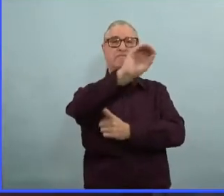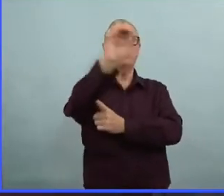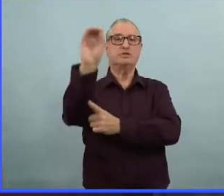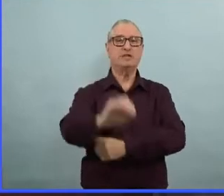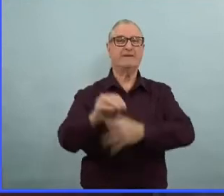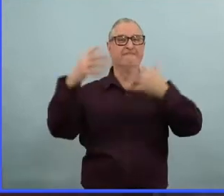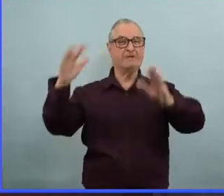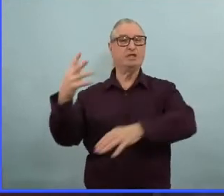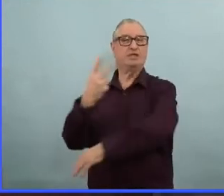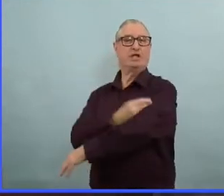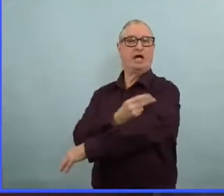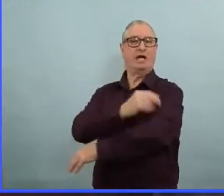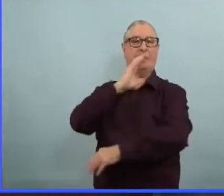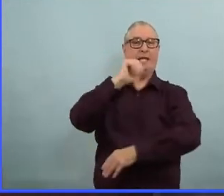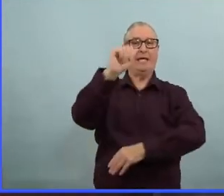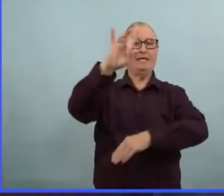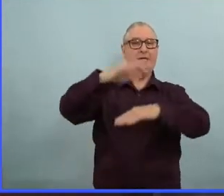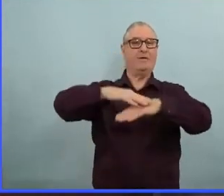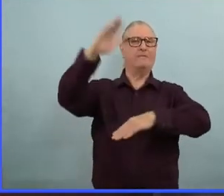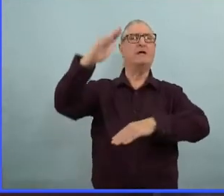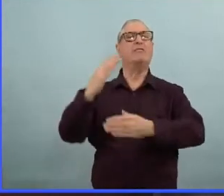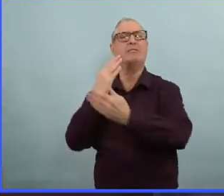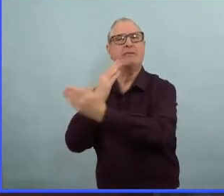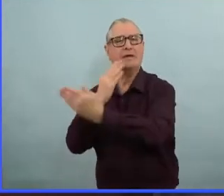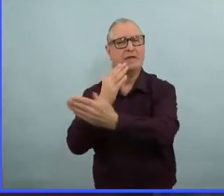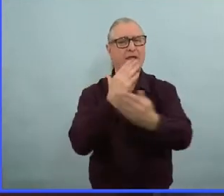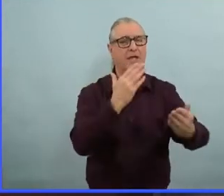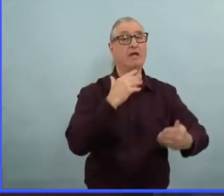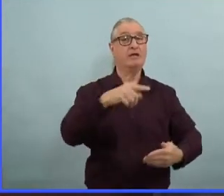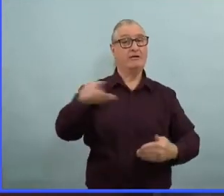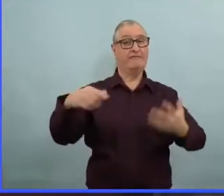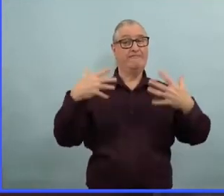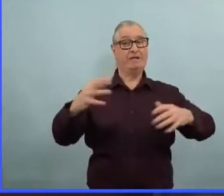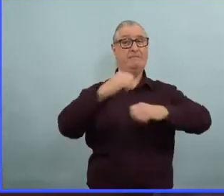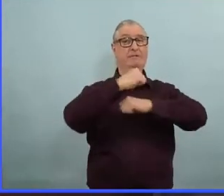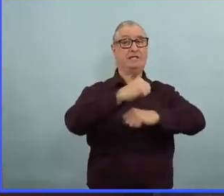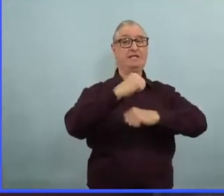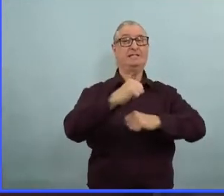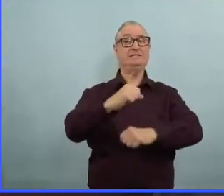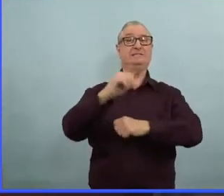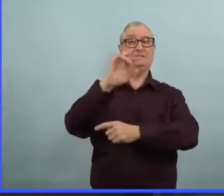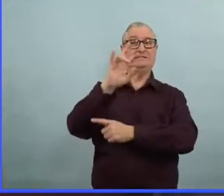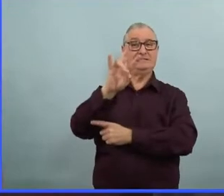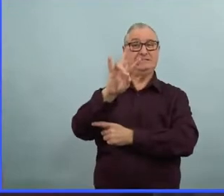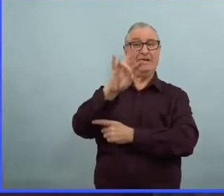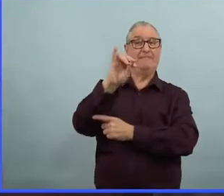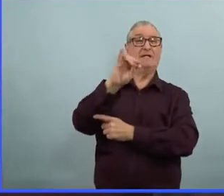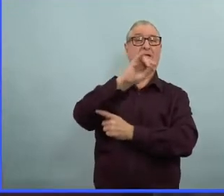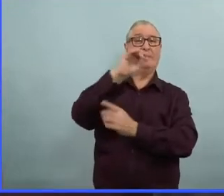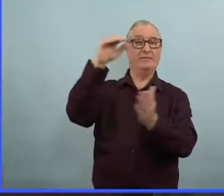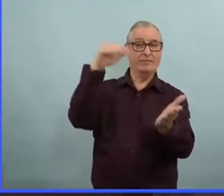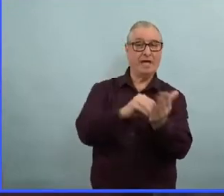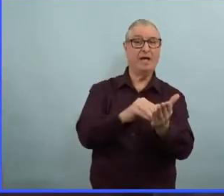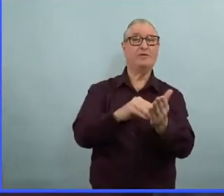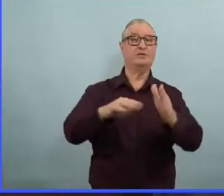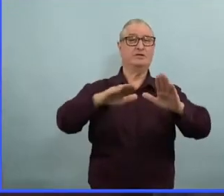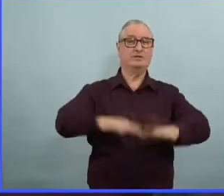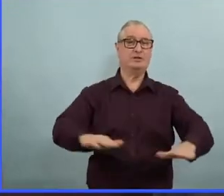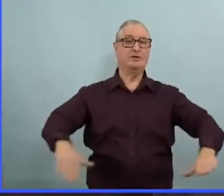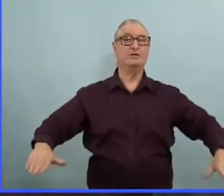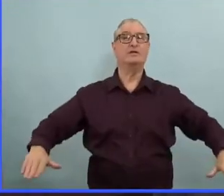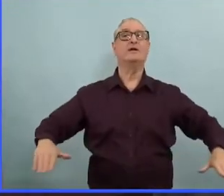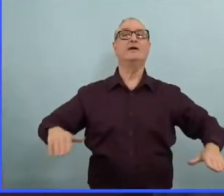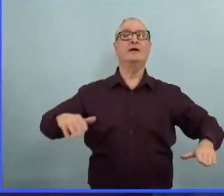Jusqu'à présent, nous avons administré plus de 2,7 millions de doses de vaccins dans la province. Nous savons que les vaccins